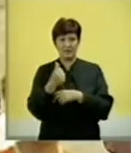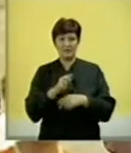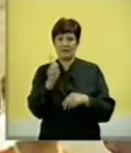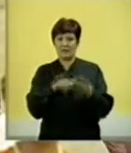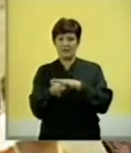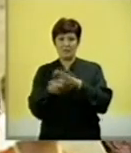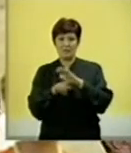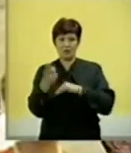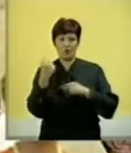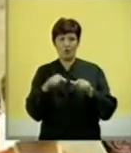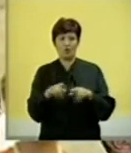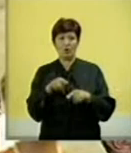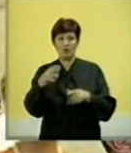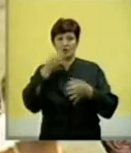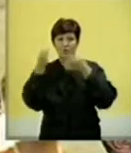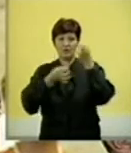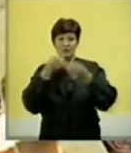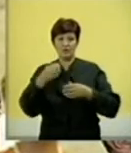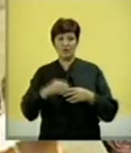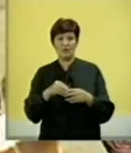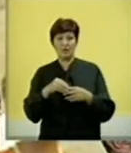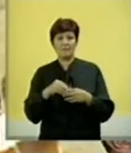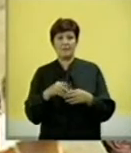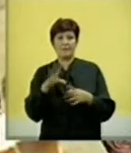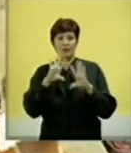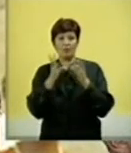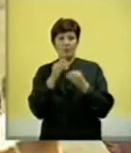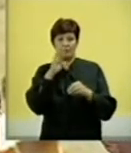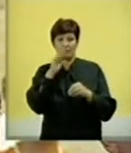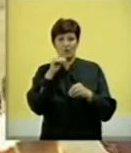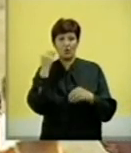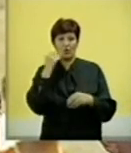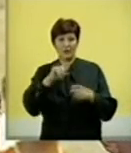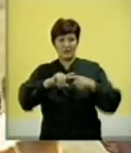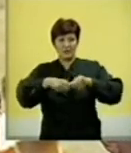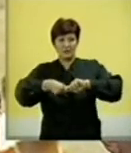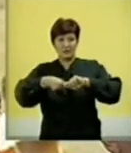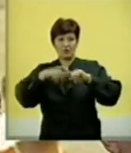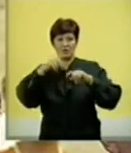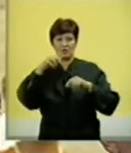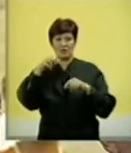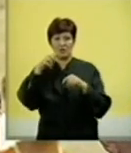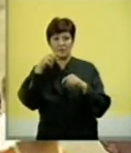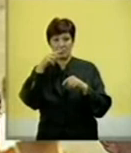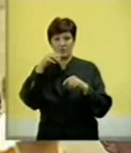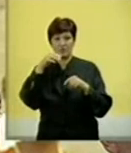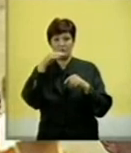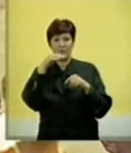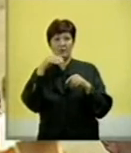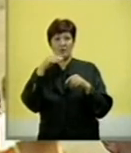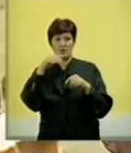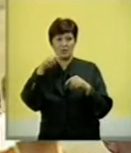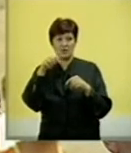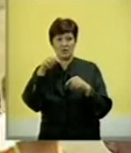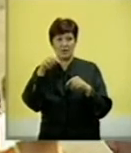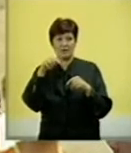se nije bežalo od toga da se u tom izveštaju upravo priča o činjenicima i konkretnim stvarima, koje prosto